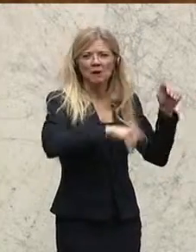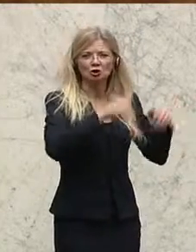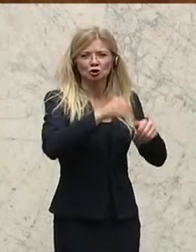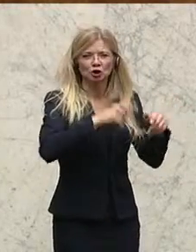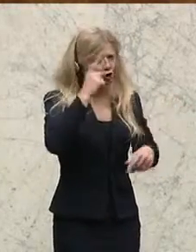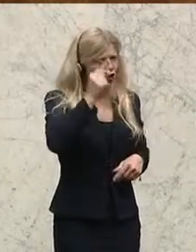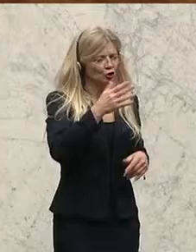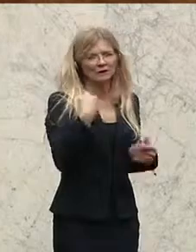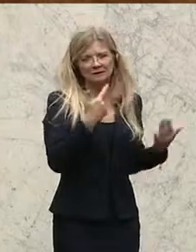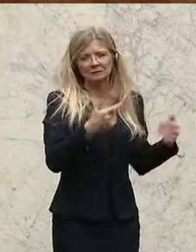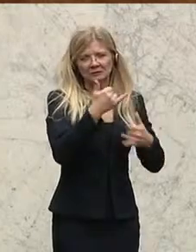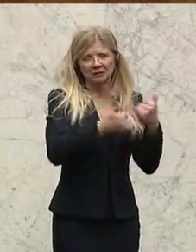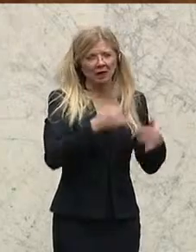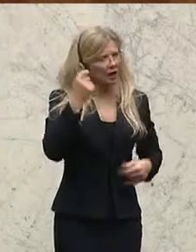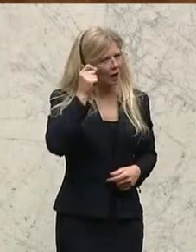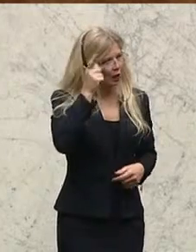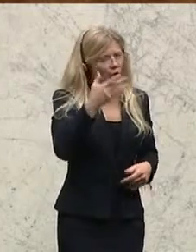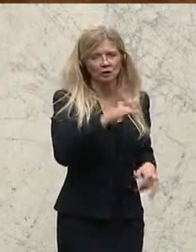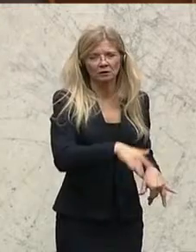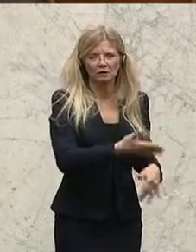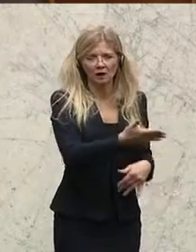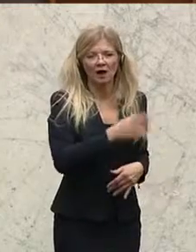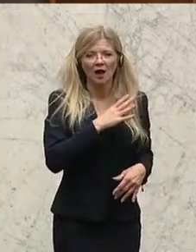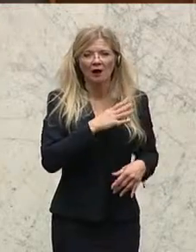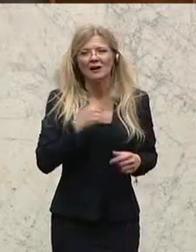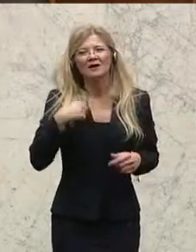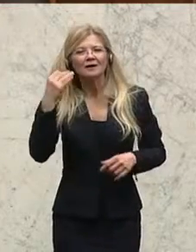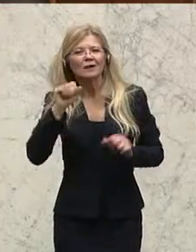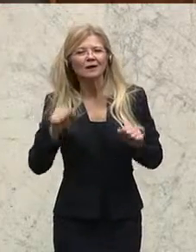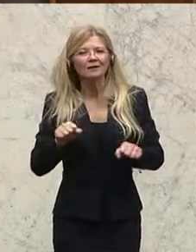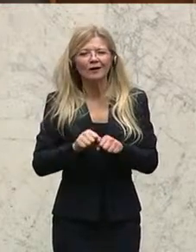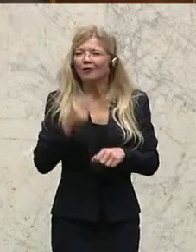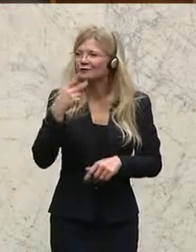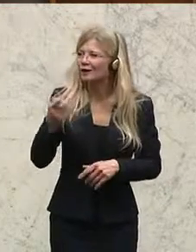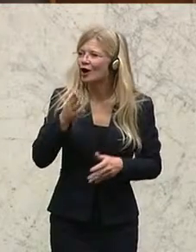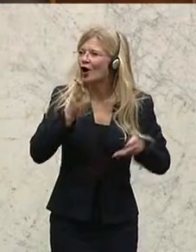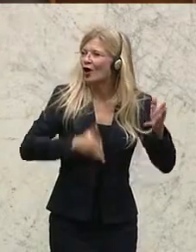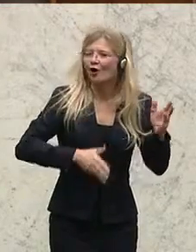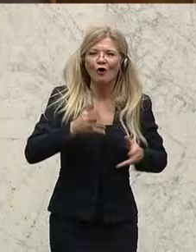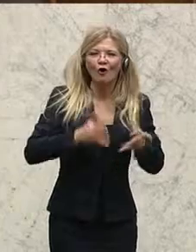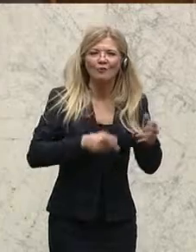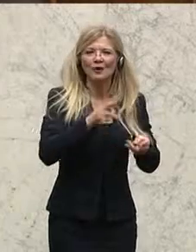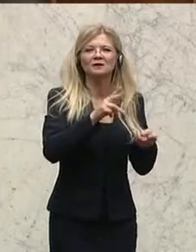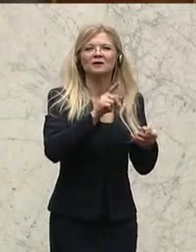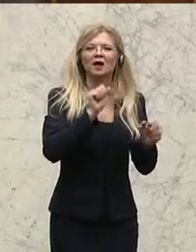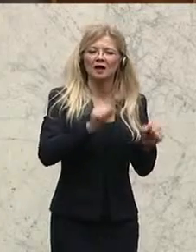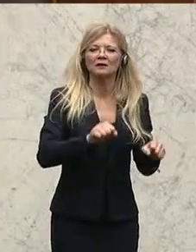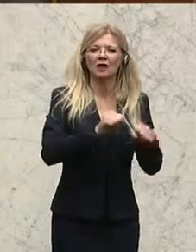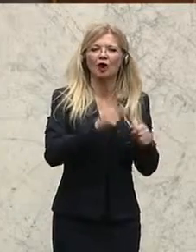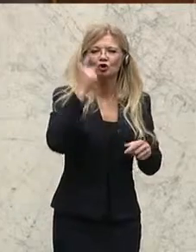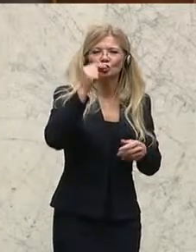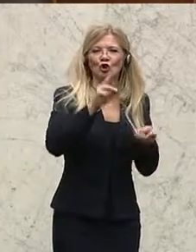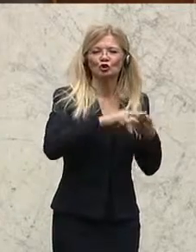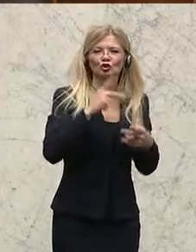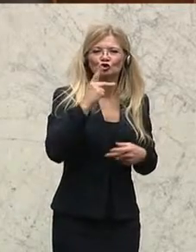-Logik argumentiert. Aber ich glaube, man könnte auch sich darauf verständigen, dass auch die Roboter die Steuern und Sozialabgaben zahlen. Geschätzte